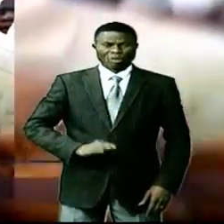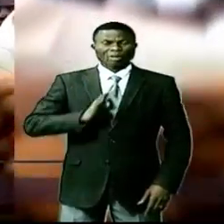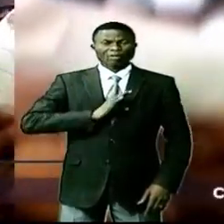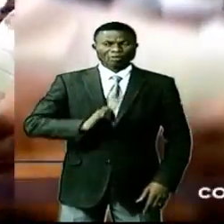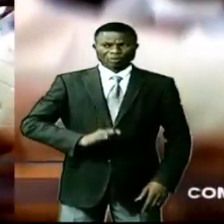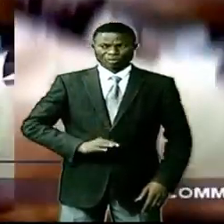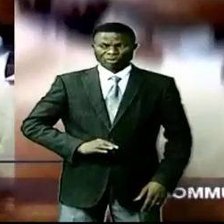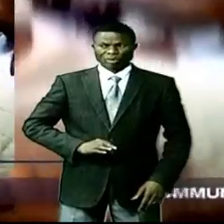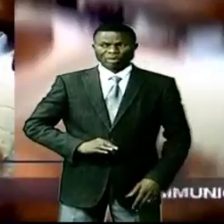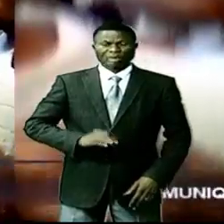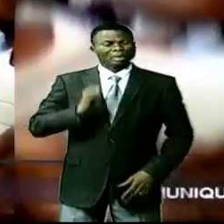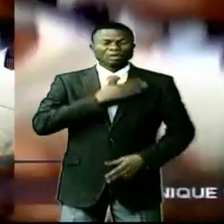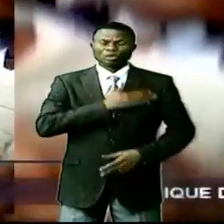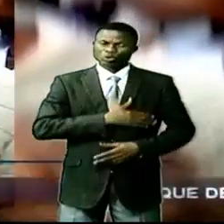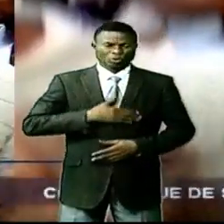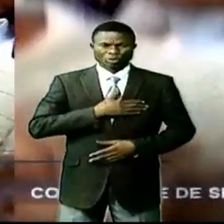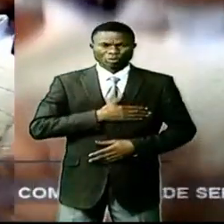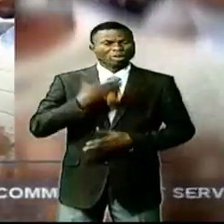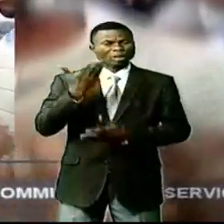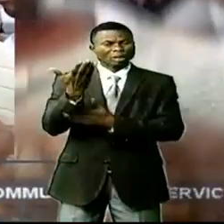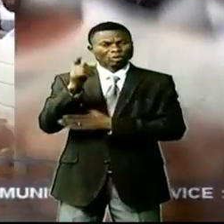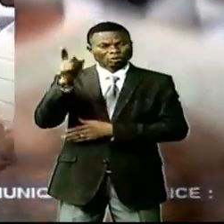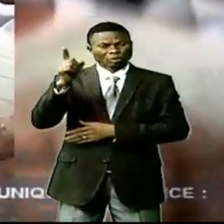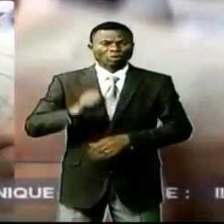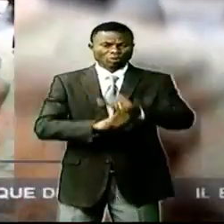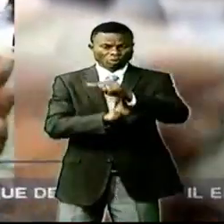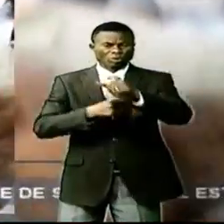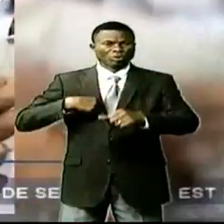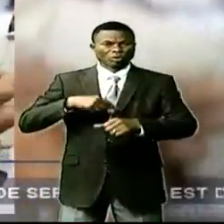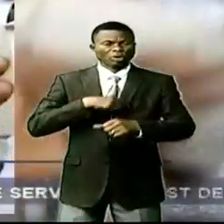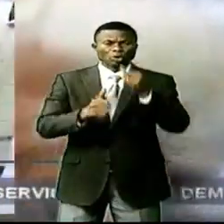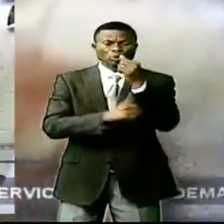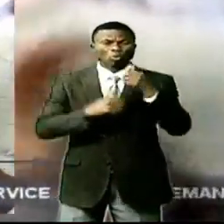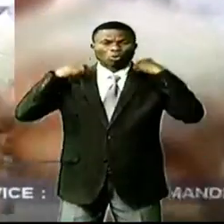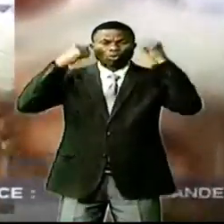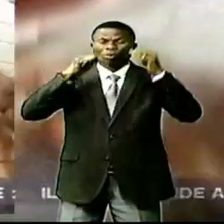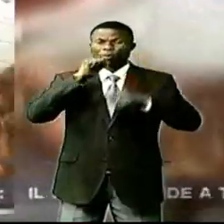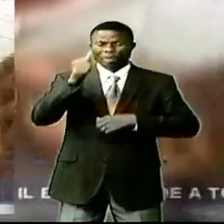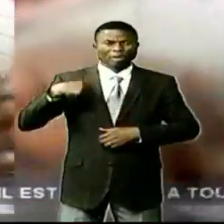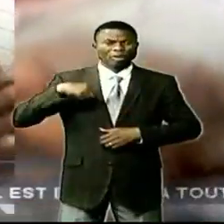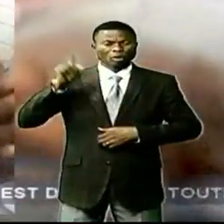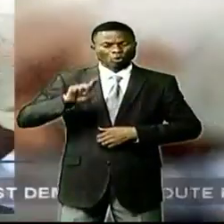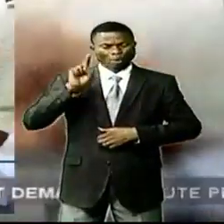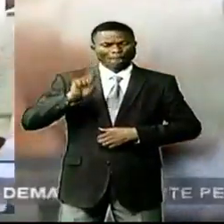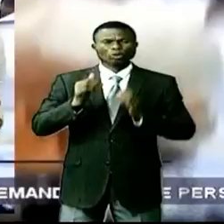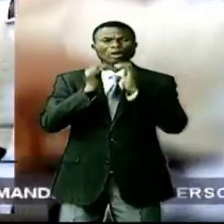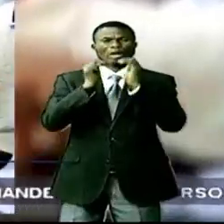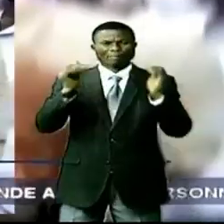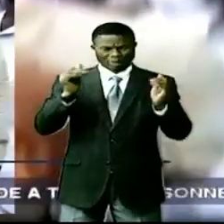S'il vous plaît, monsieur le président, nous ne sommes pas des bandits. Nous voulons la paix.